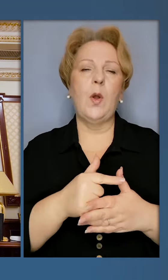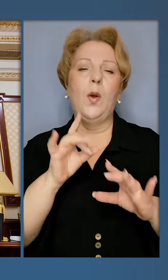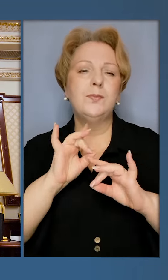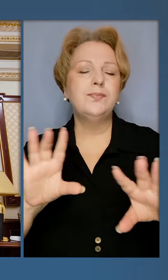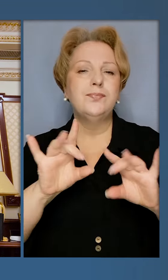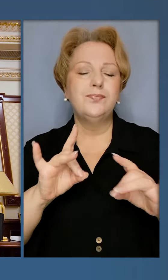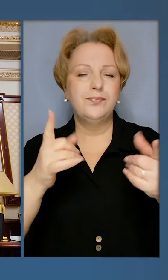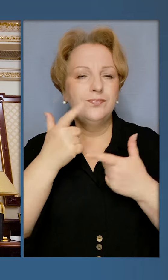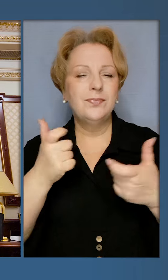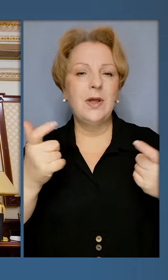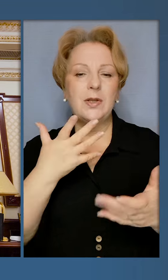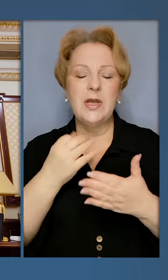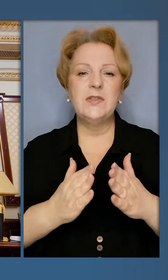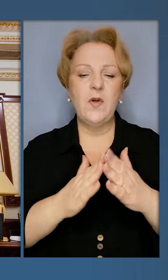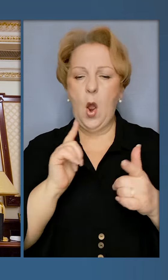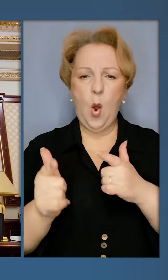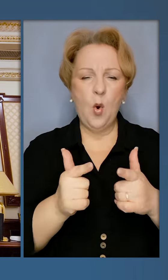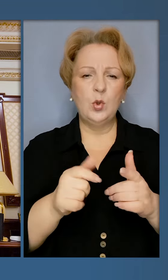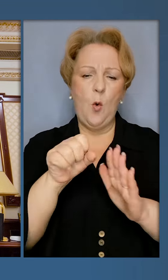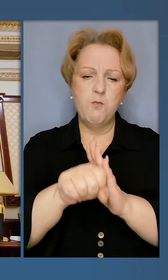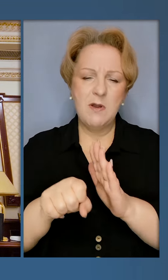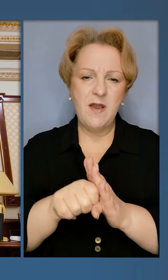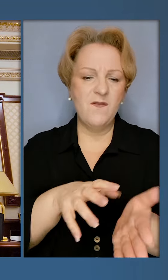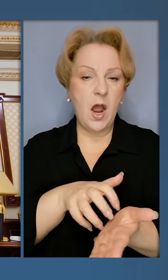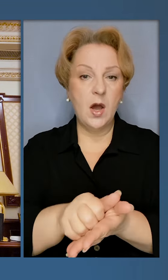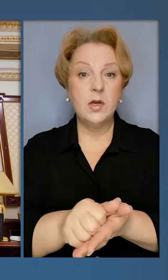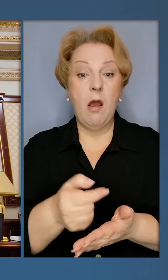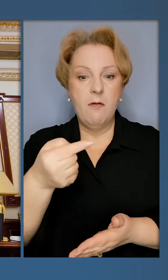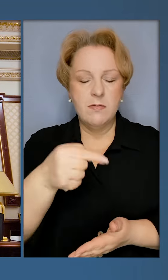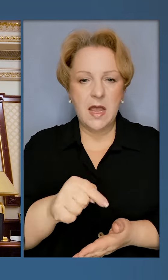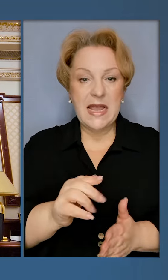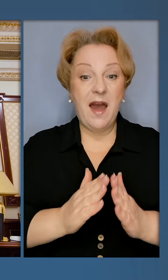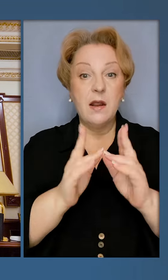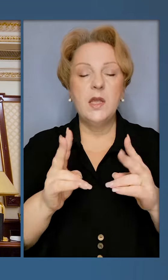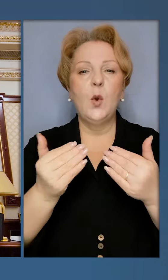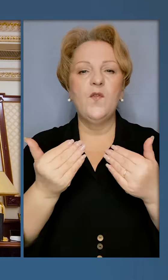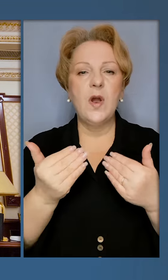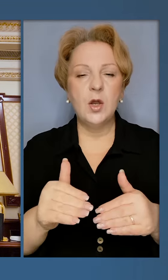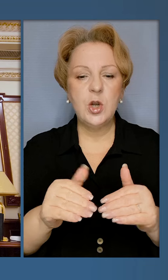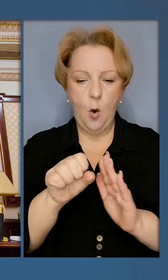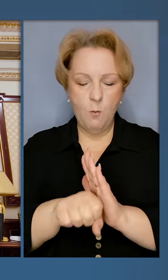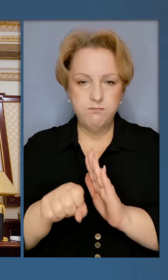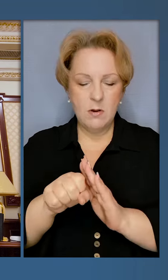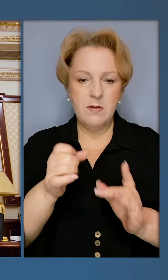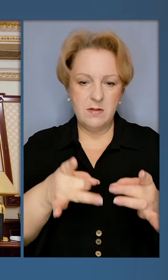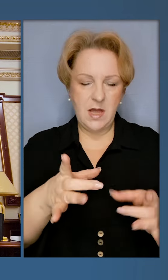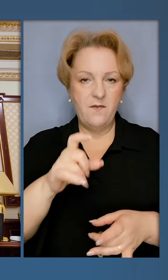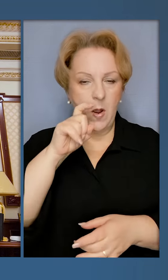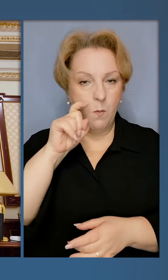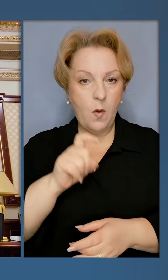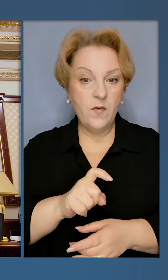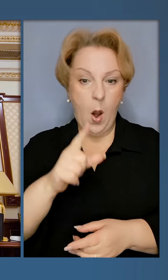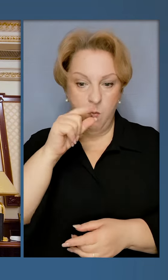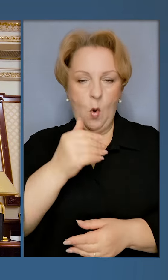рекламував свої ракети, свою готовність вбивати і руйнувати. До тисяч ракет, які вже били по Україні,